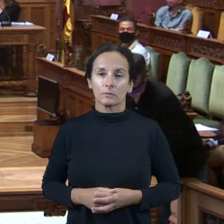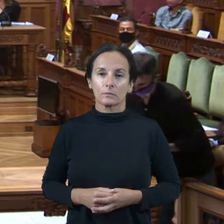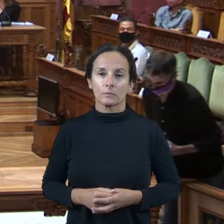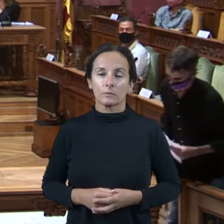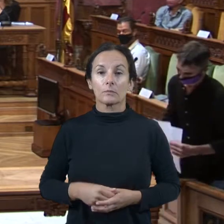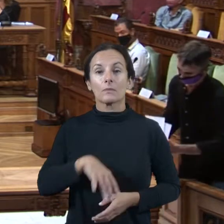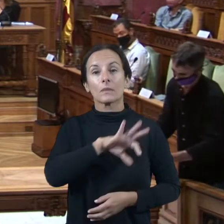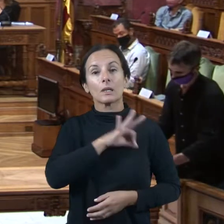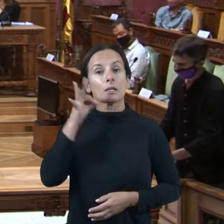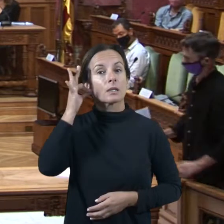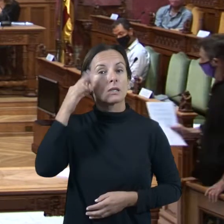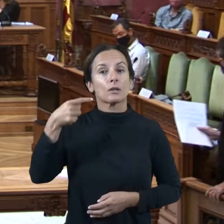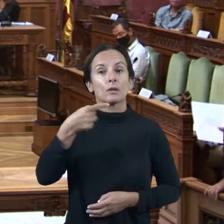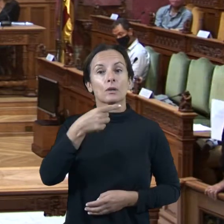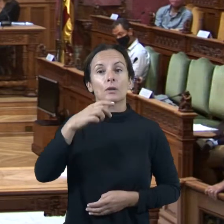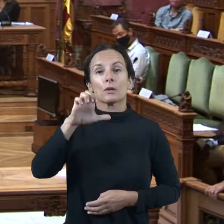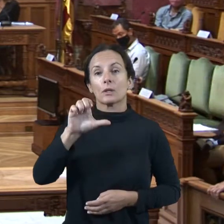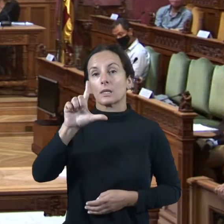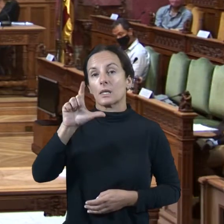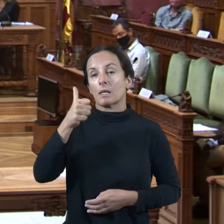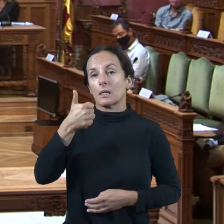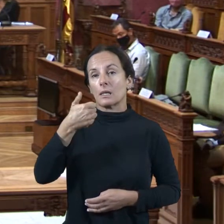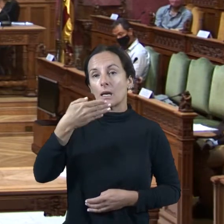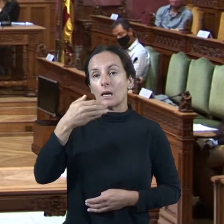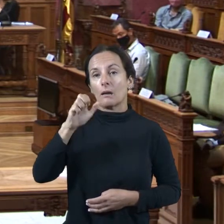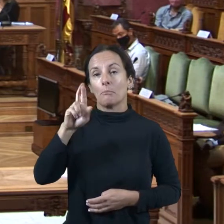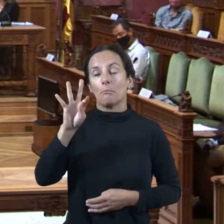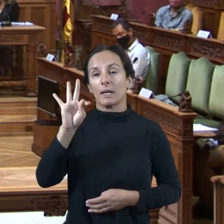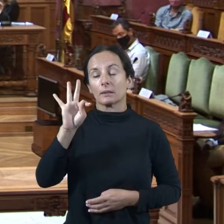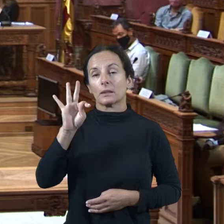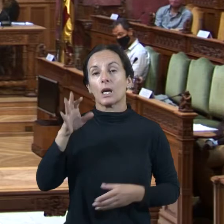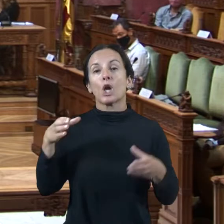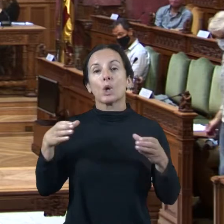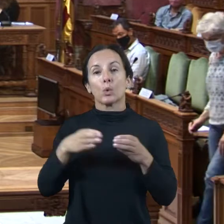Senyora Magdalena Gileberto Rack, del grup Unides Podem, també del Consell.